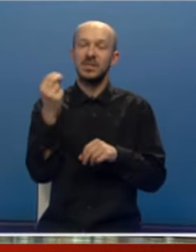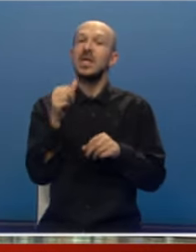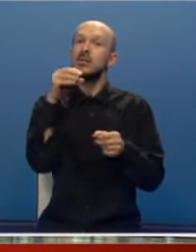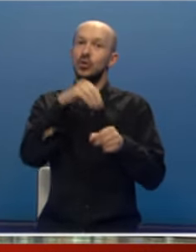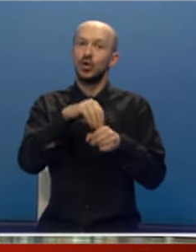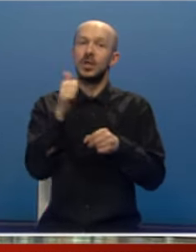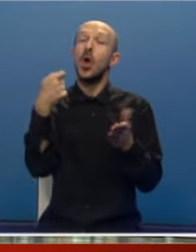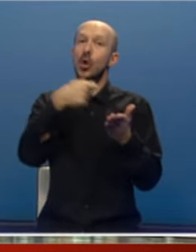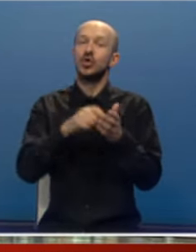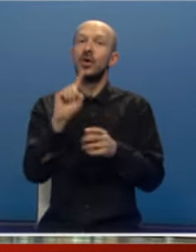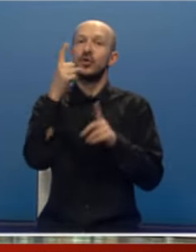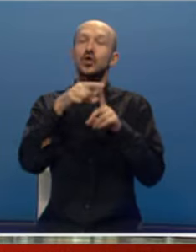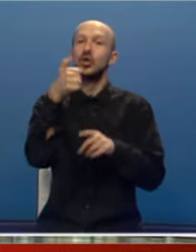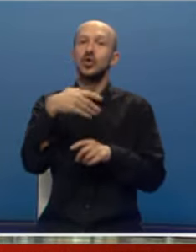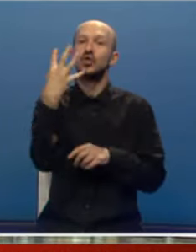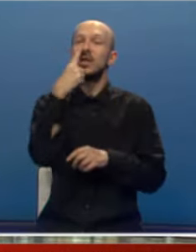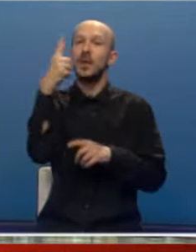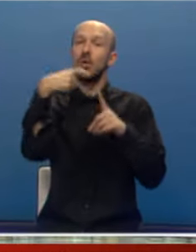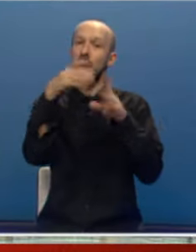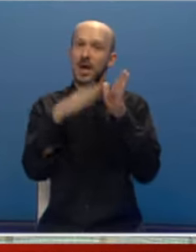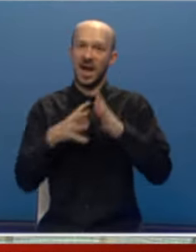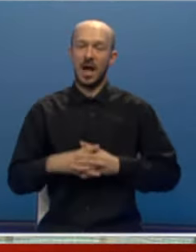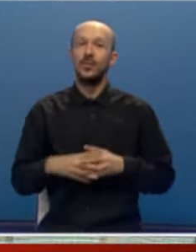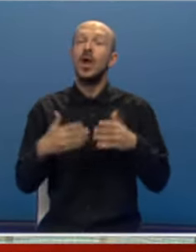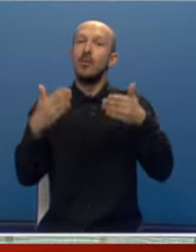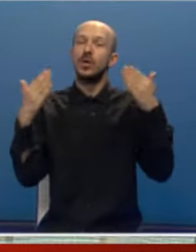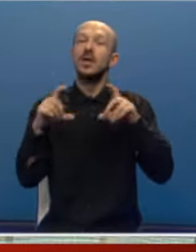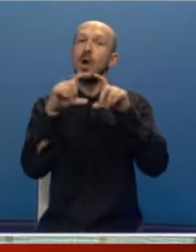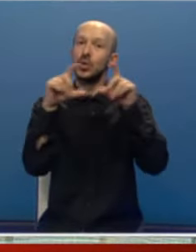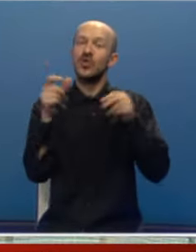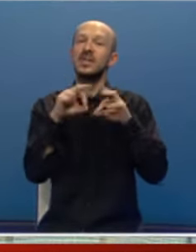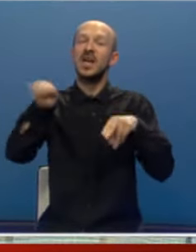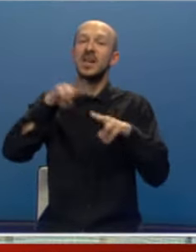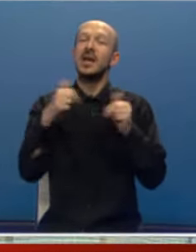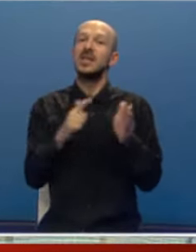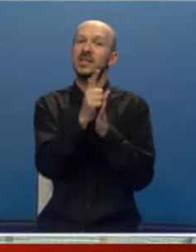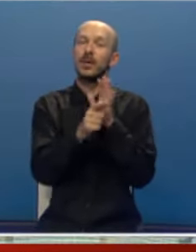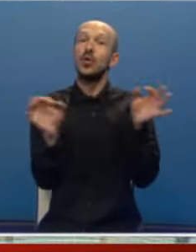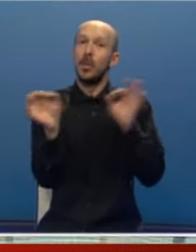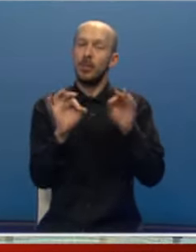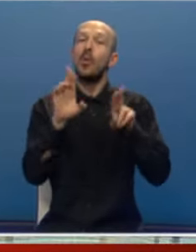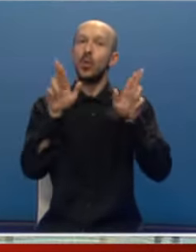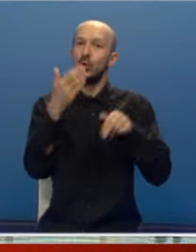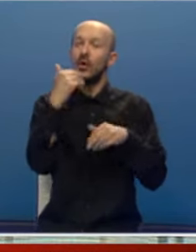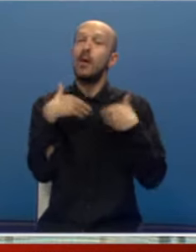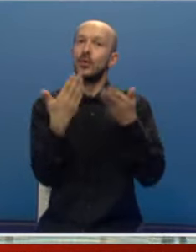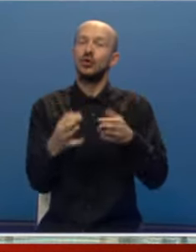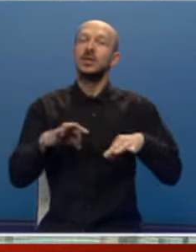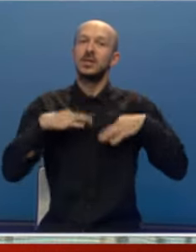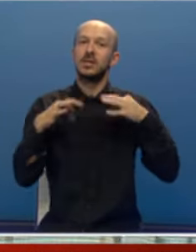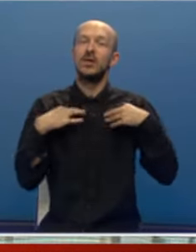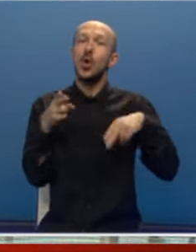iz budžeta je uloženo više od 104 miliona maraka. Moderna ustanova sa najsavremenijom opremom omogućava pruženje